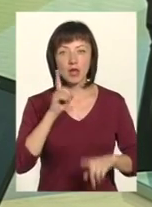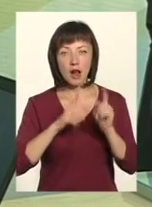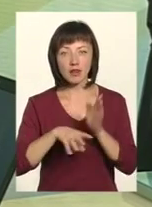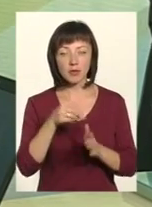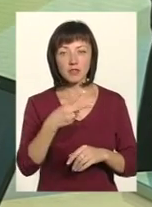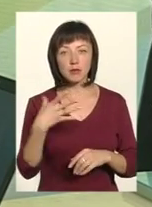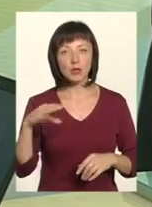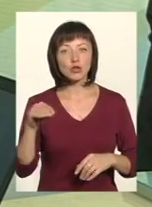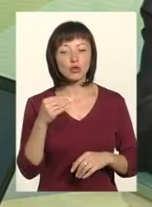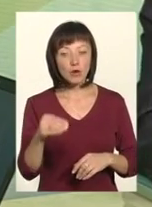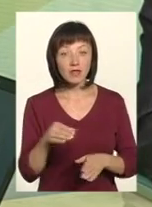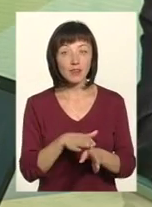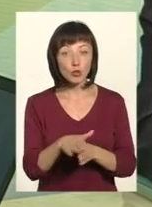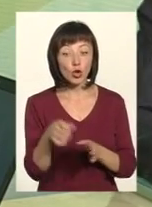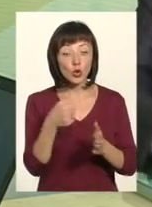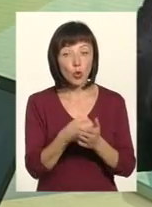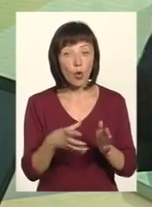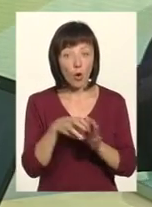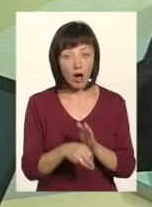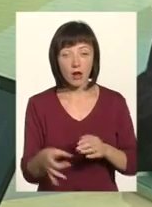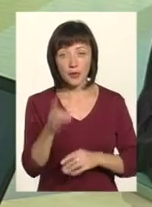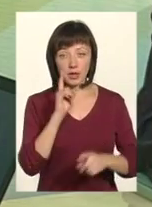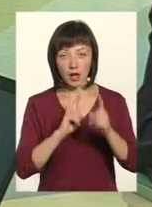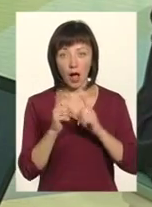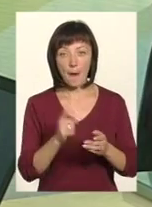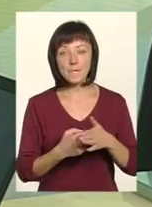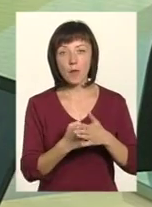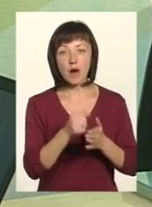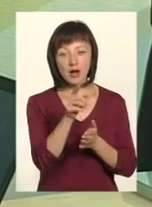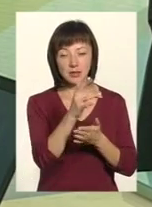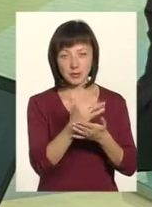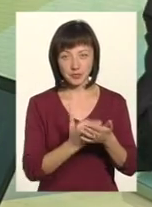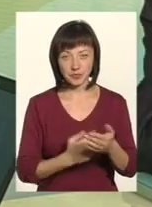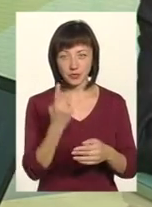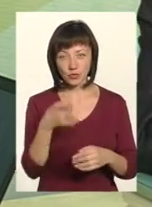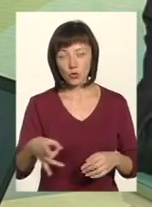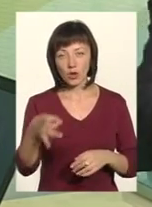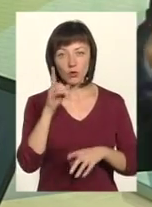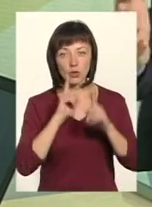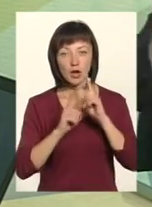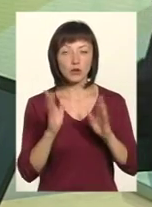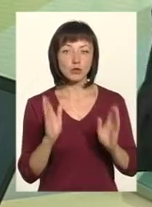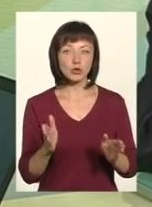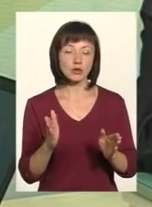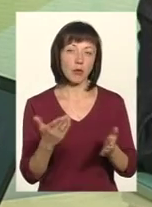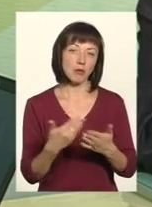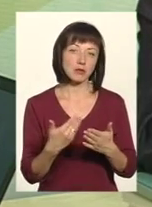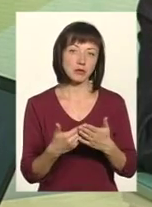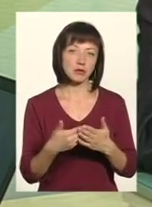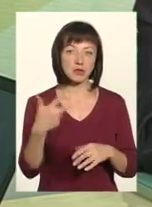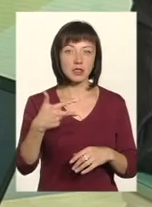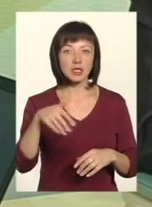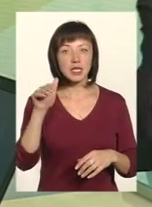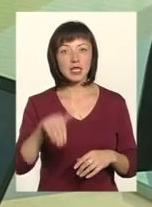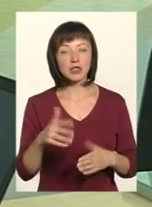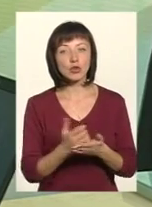жовтні відбудуться до районних рад. А по базі опадаткування сьогодні в середньому на одну районну раду буде плюс-мінус біля 30